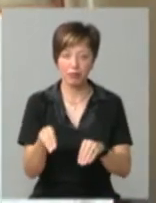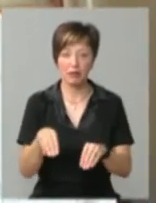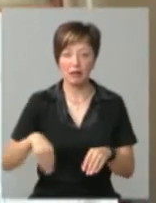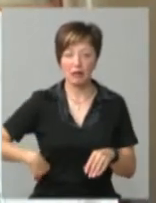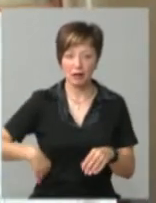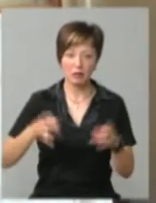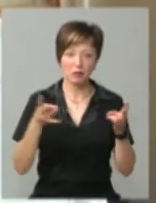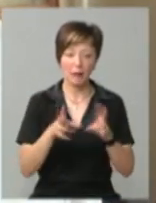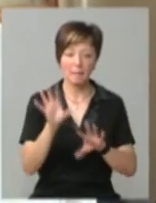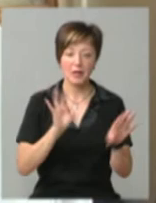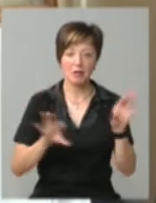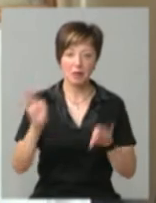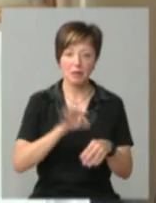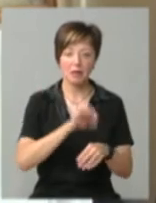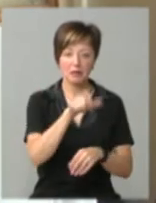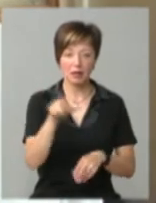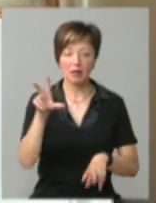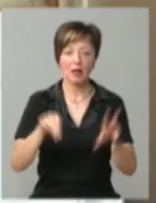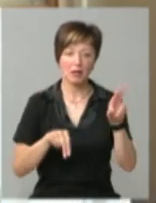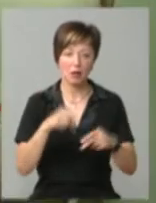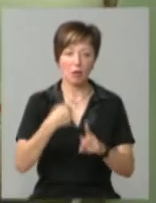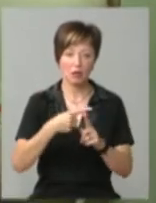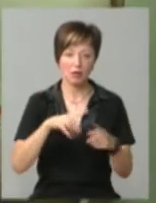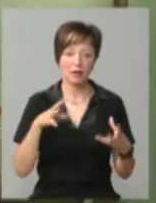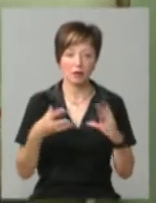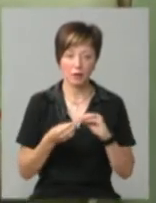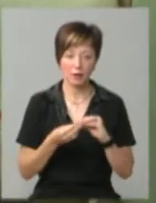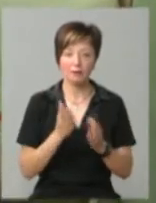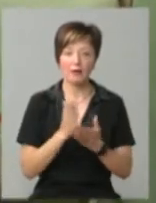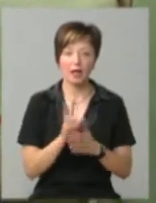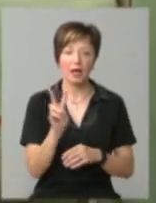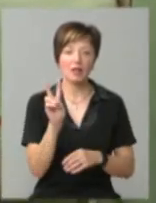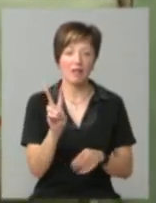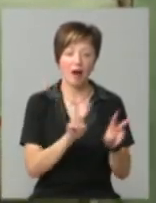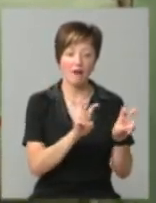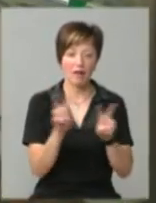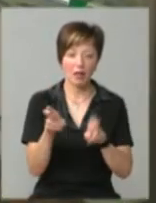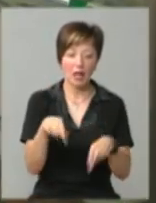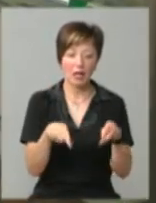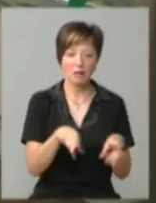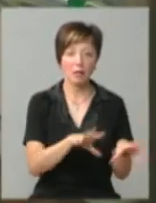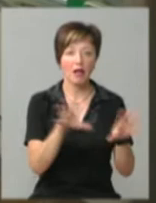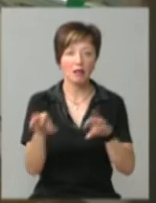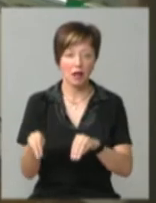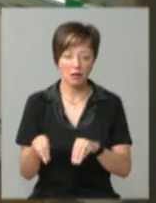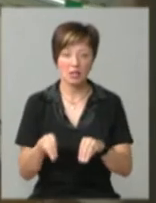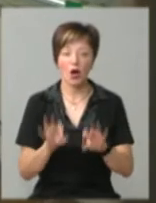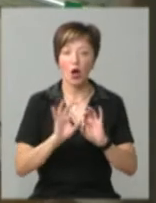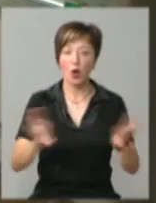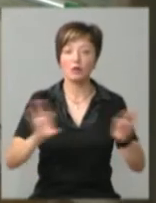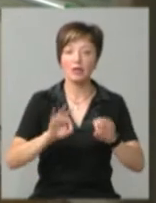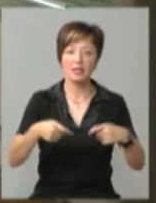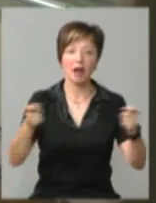Ведеться підбір пацієнтів, надіємося на позитивний результат. Є два види трансплантації, розповідає завідуючий урологічним